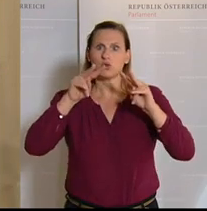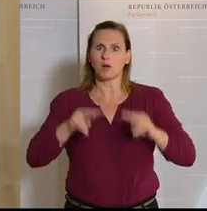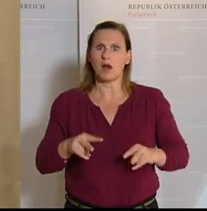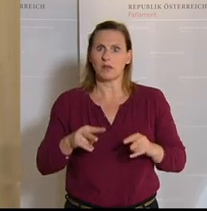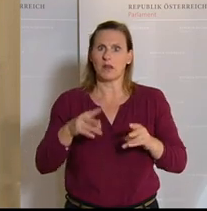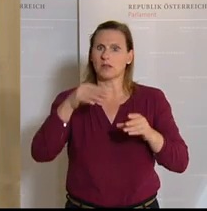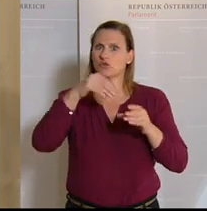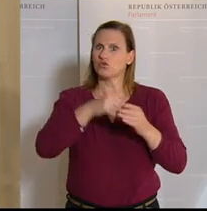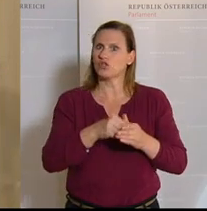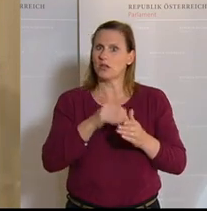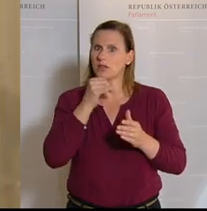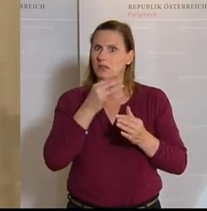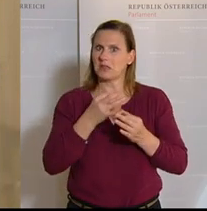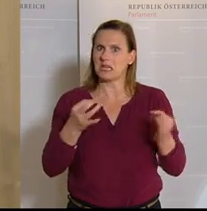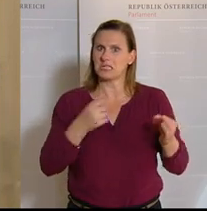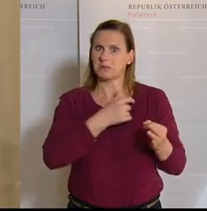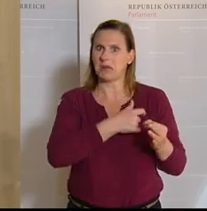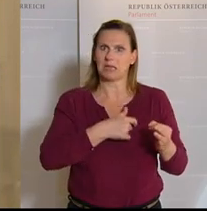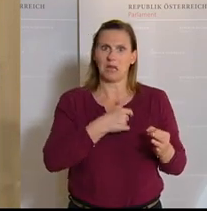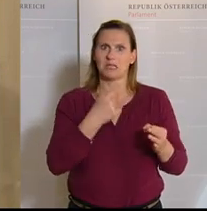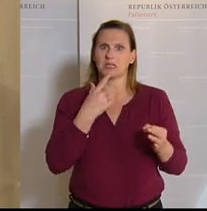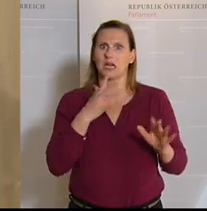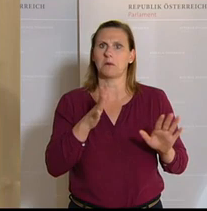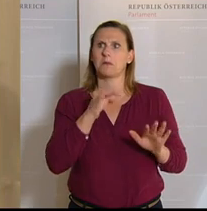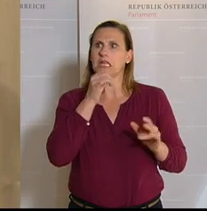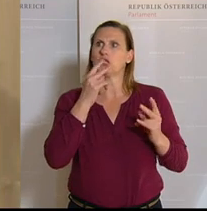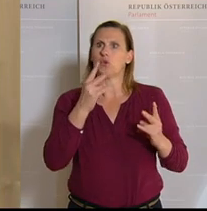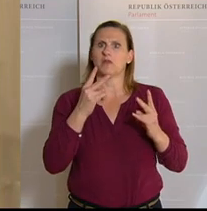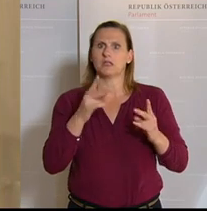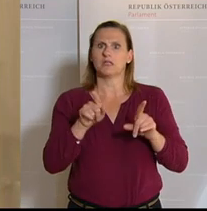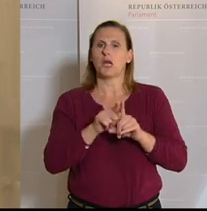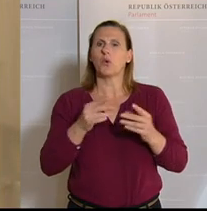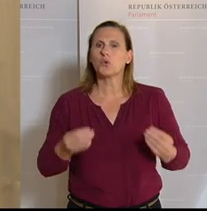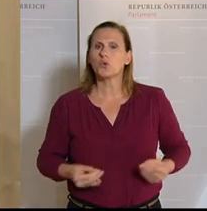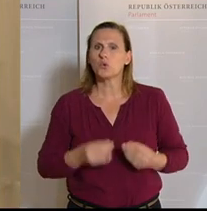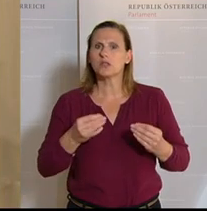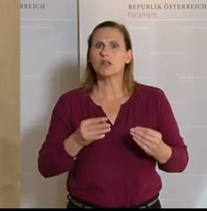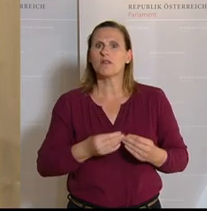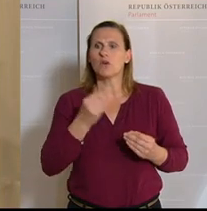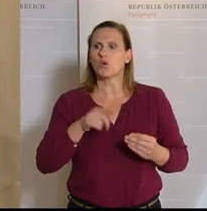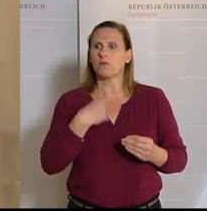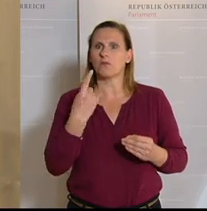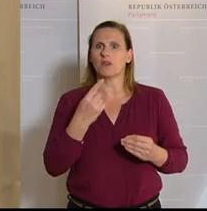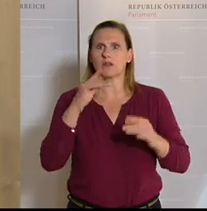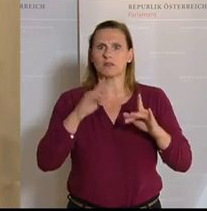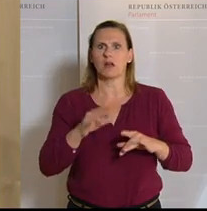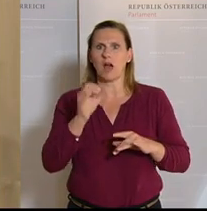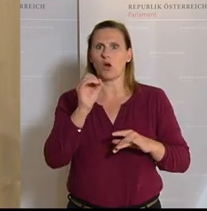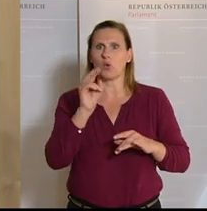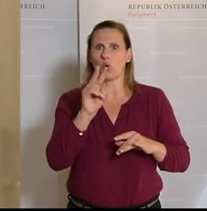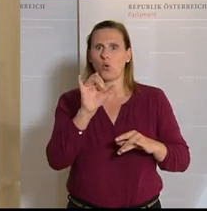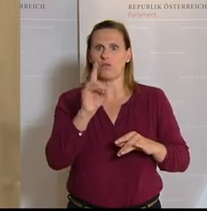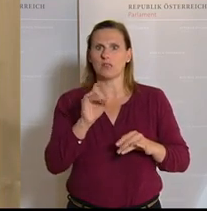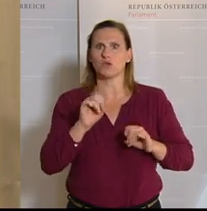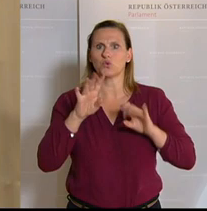halten die Regierungsparteien hier gar nichts. Und das ist ein weiterer Grund, warum wir hier einen Covid-19